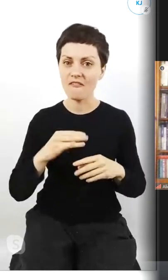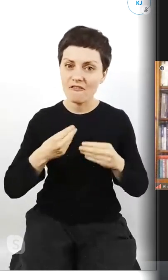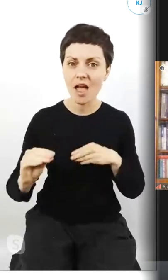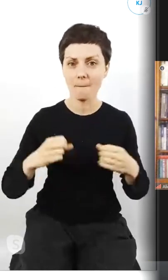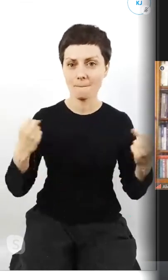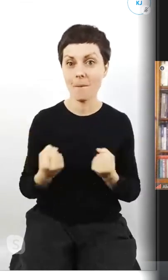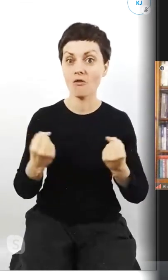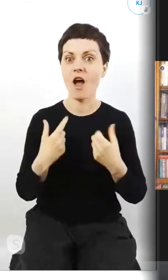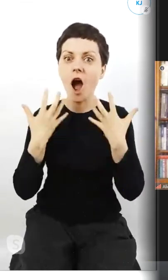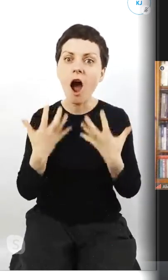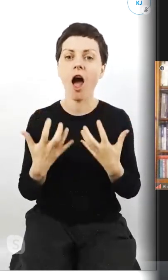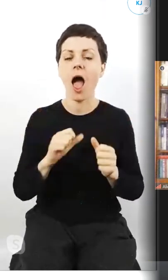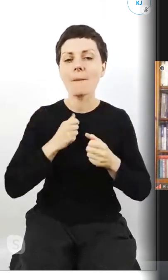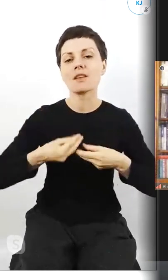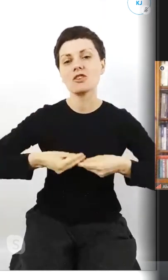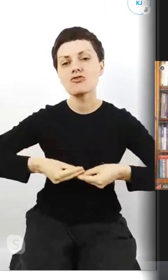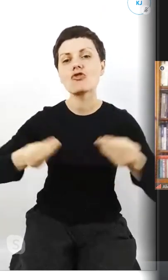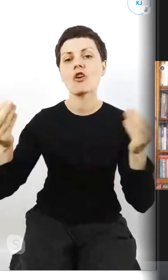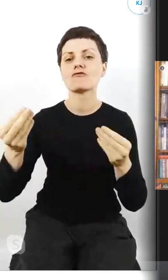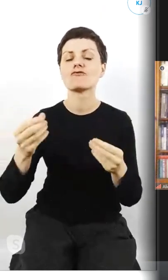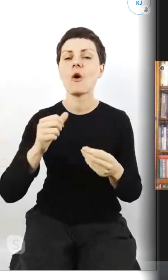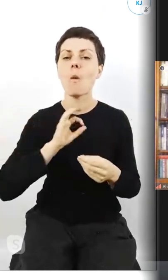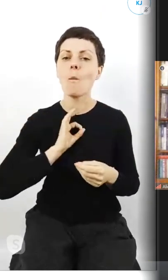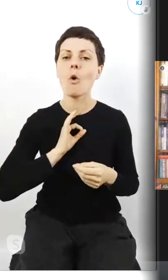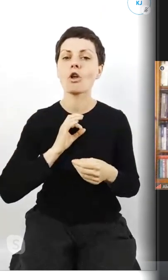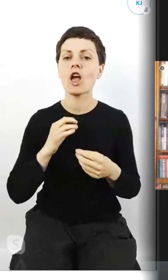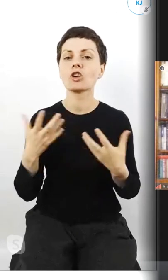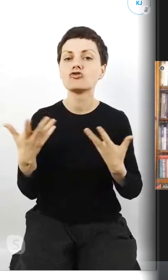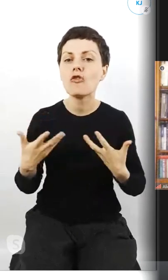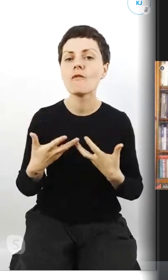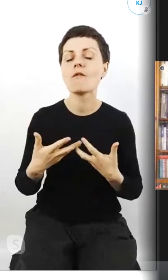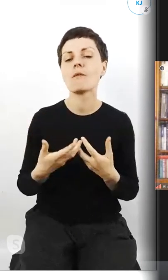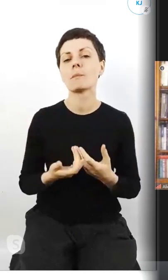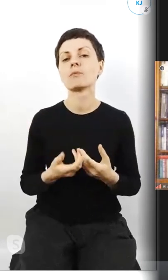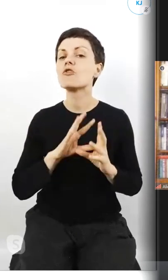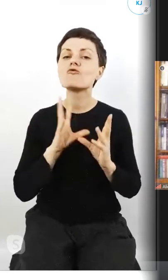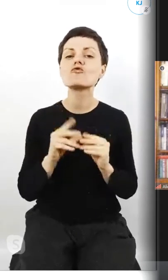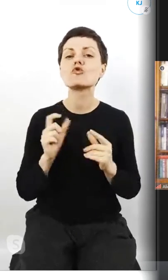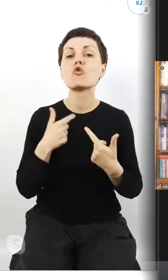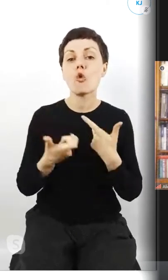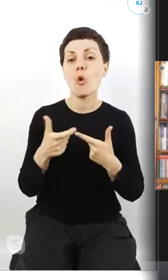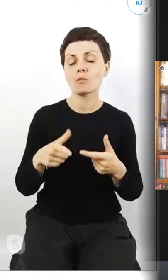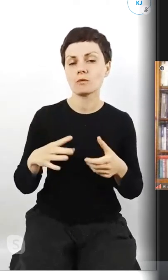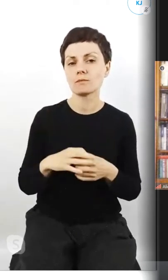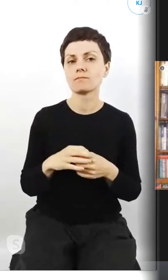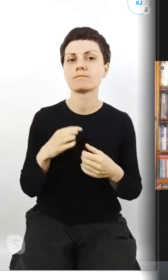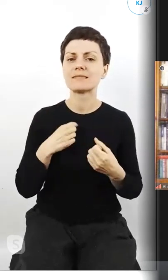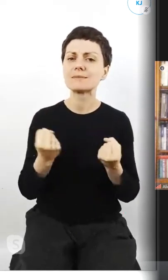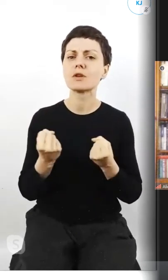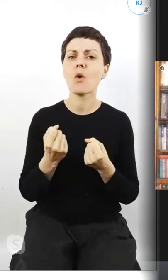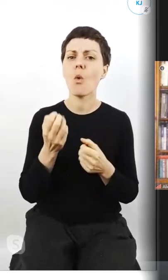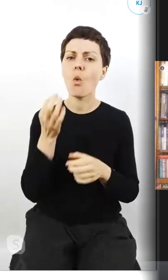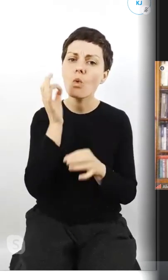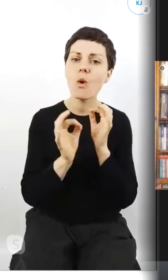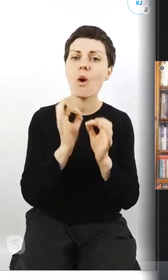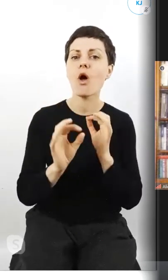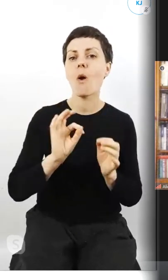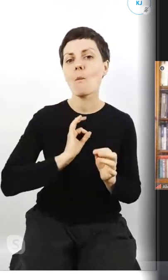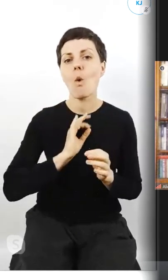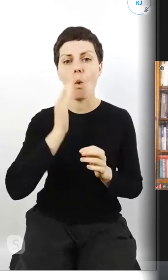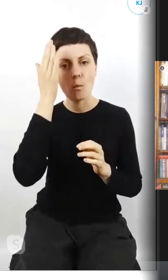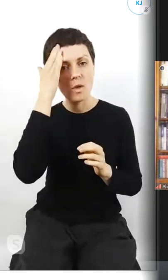i ochoty do tego, żeby rozwijać swoje stworzyszenie i w ogóle wszystko, co robię w tej kwestii. Udoskonalać swoje również umiejętności.